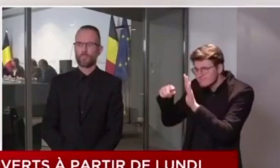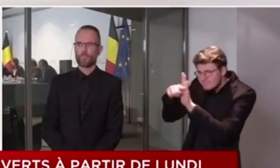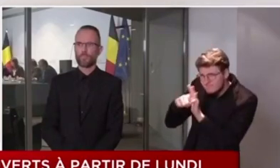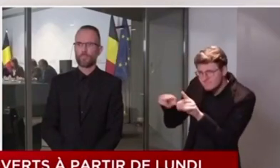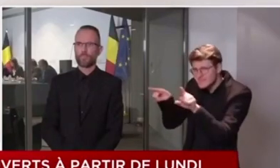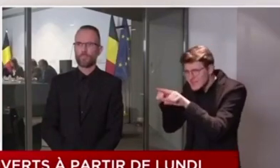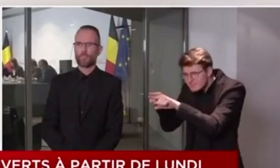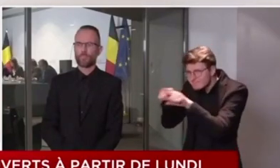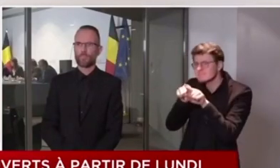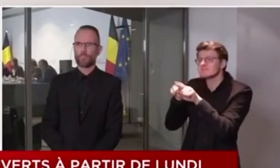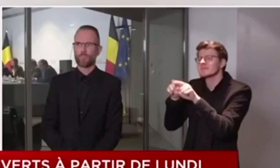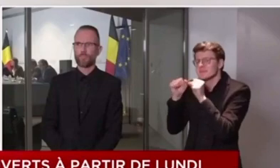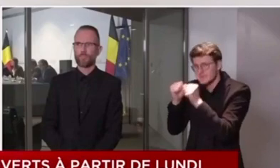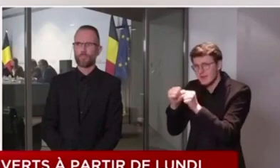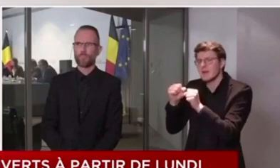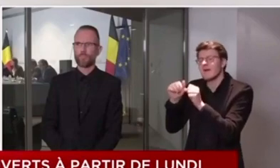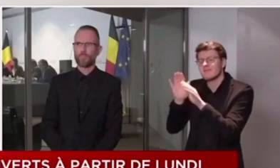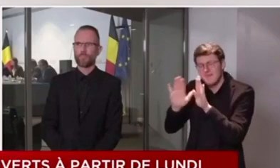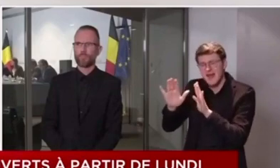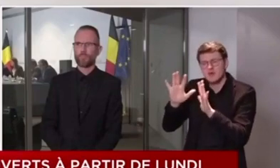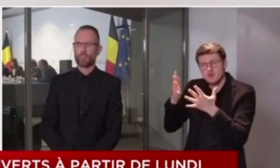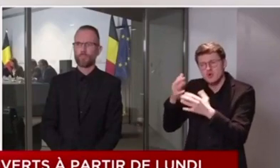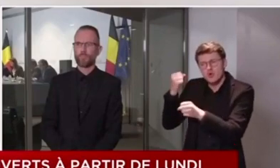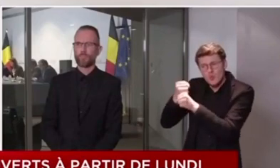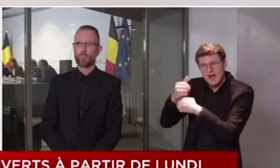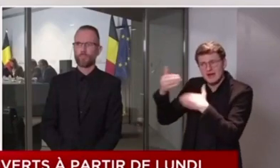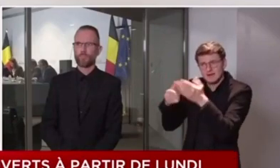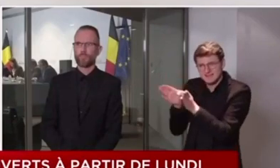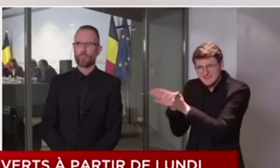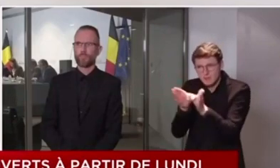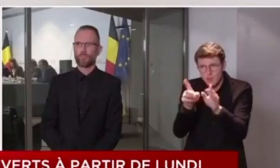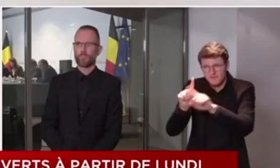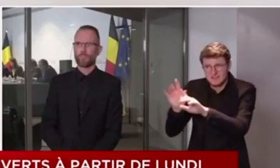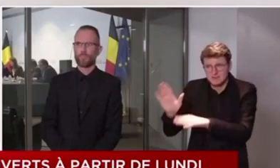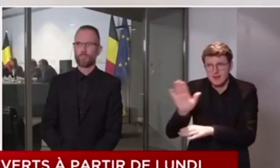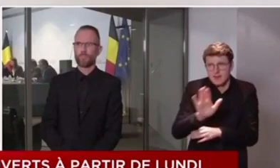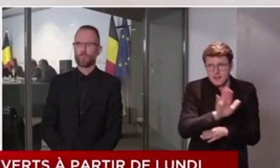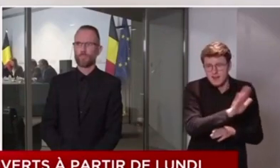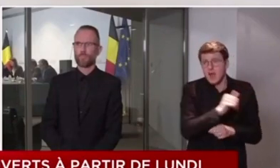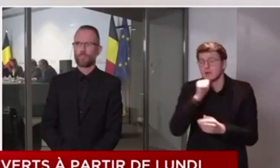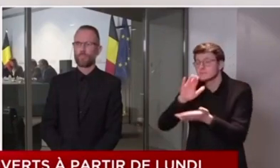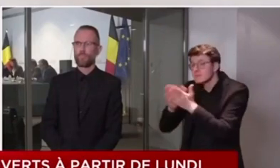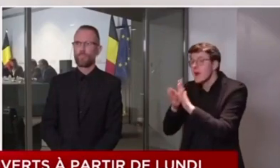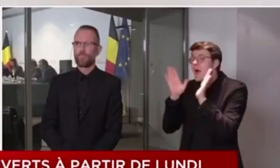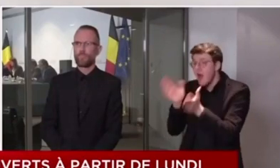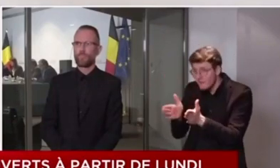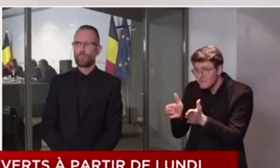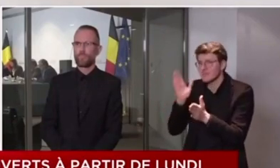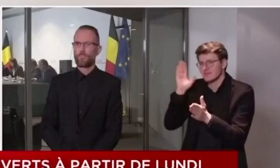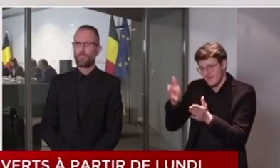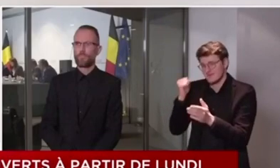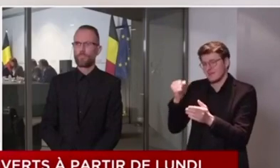permettre aux entreprises de reprendre au plus vite l'activité normale